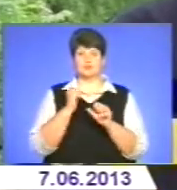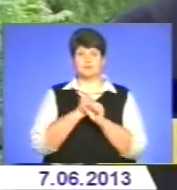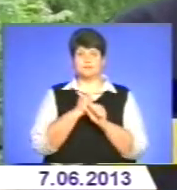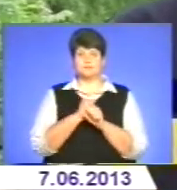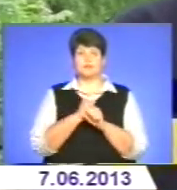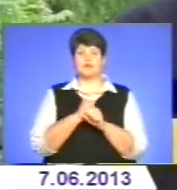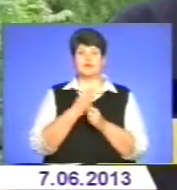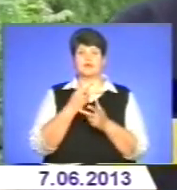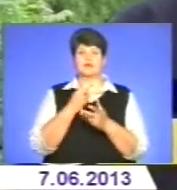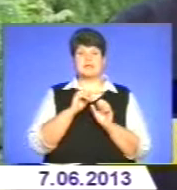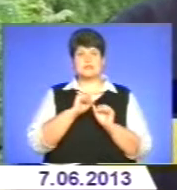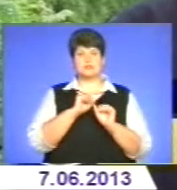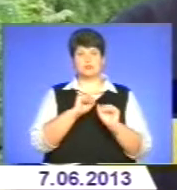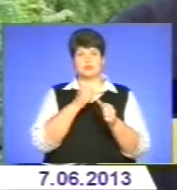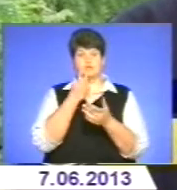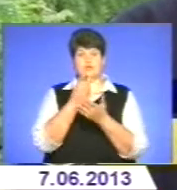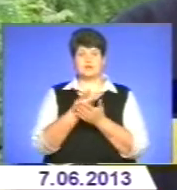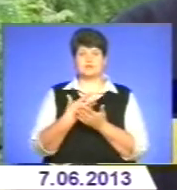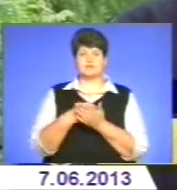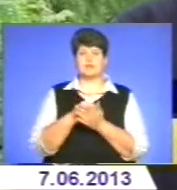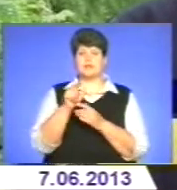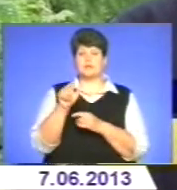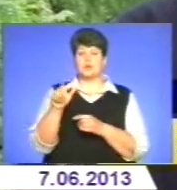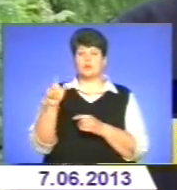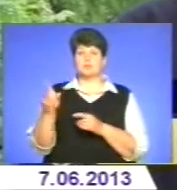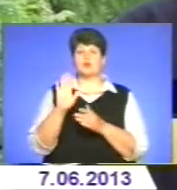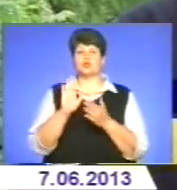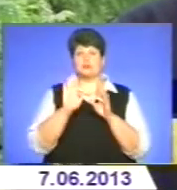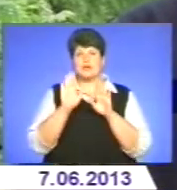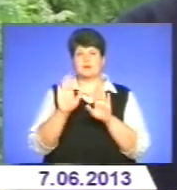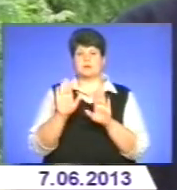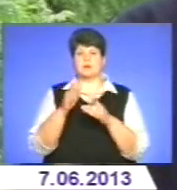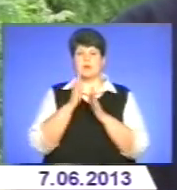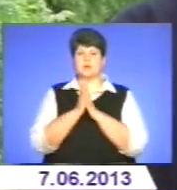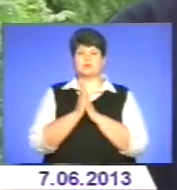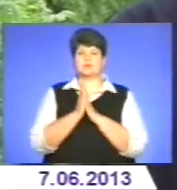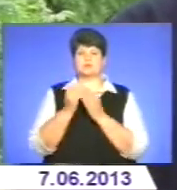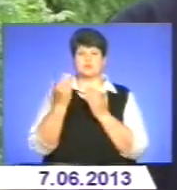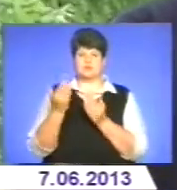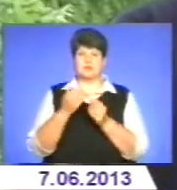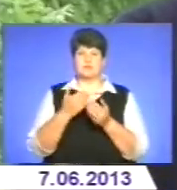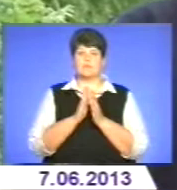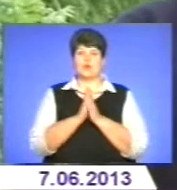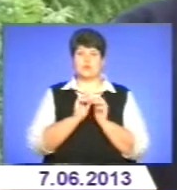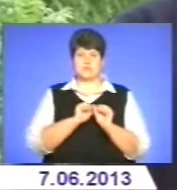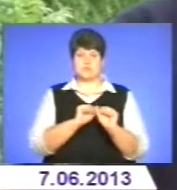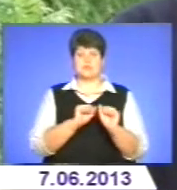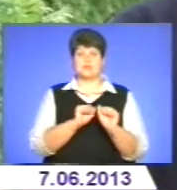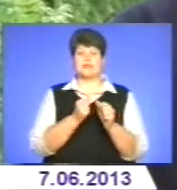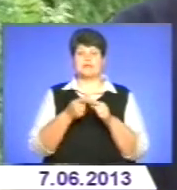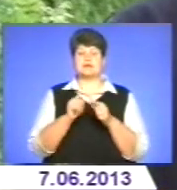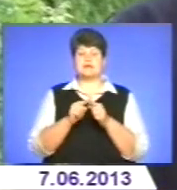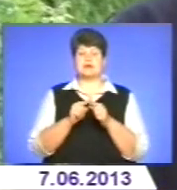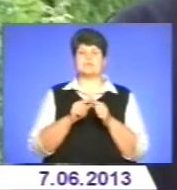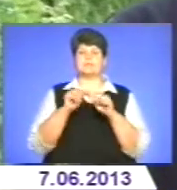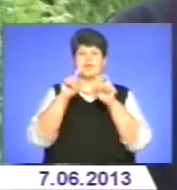Пресвята Богородица і заступництво тим мешканцям, і тим, хто до неї припадає і молиться, і просить її заступництва. Ця ікона була передана